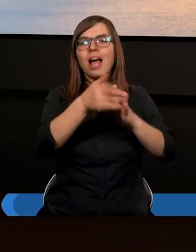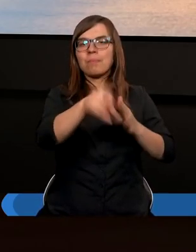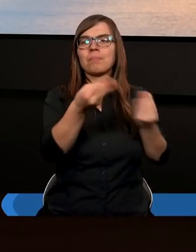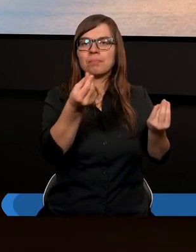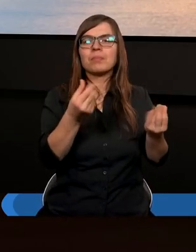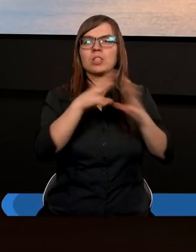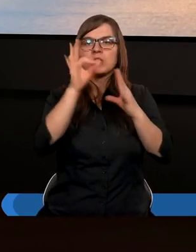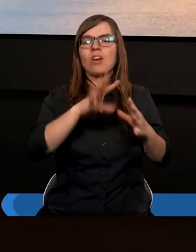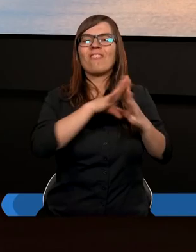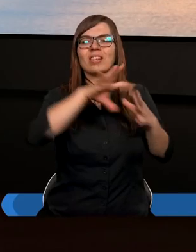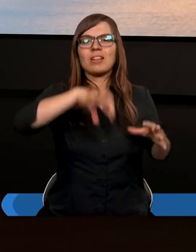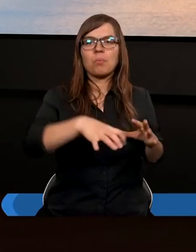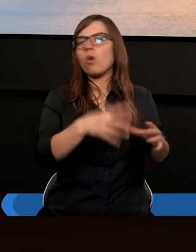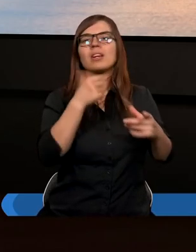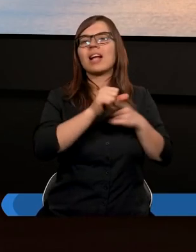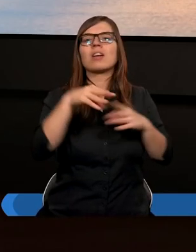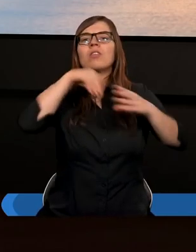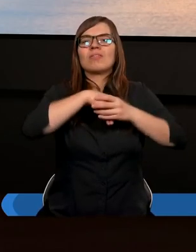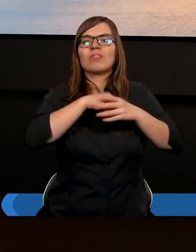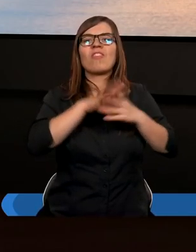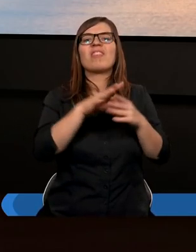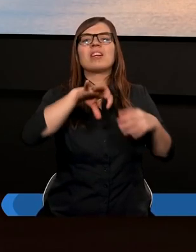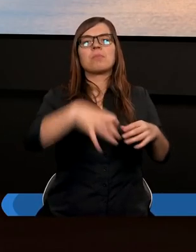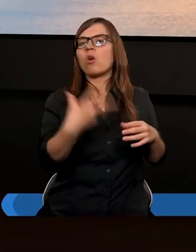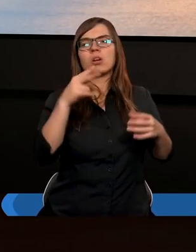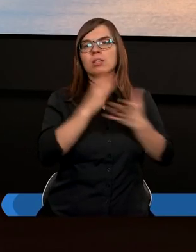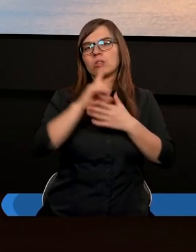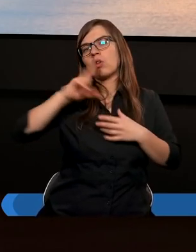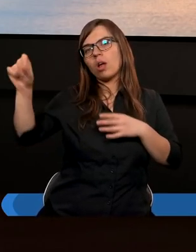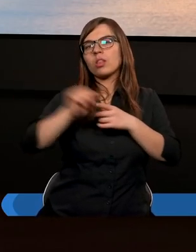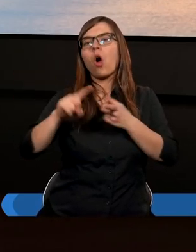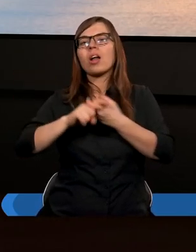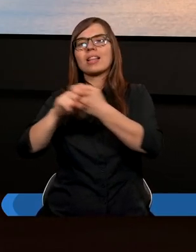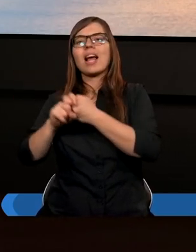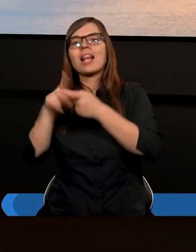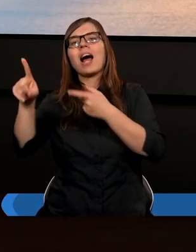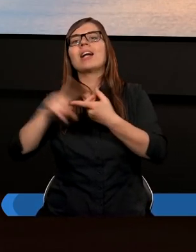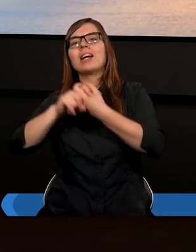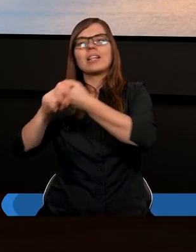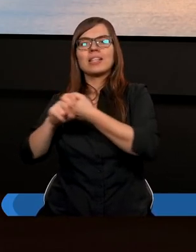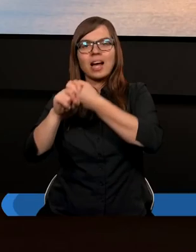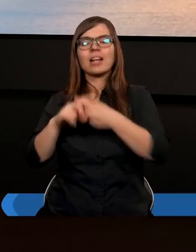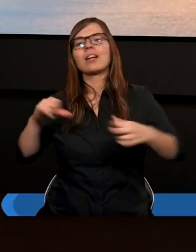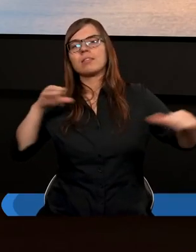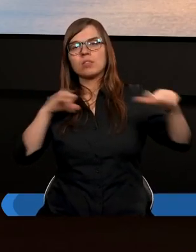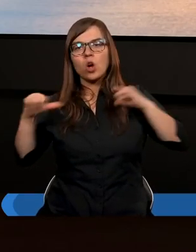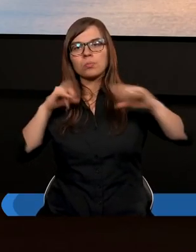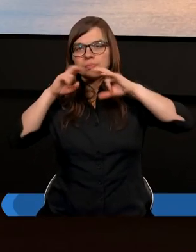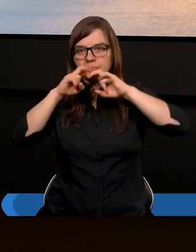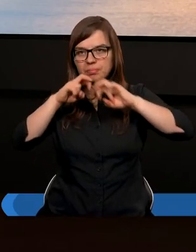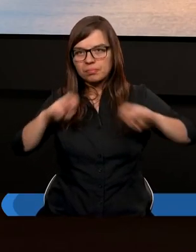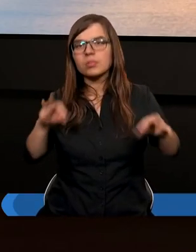to te pieniądze nie są zachowywane w zborze, tylko idą do diecezji i diecezja rozporządza